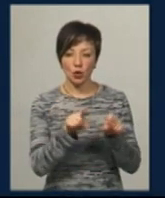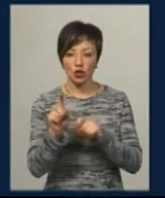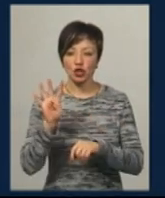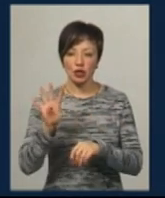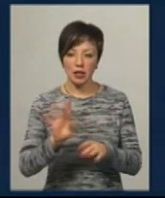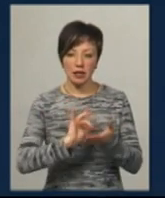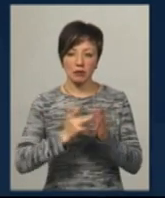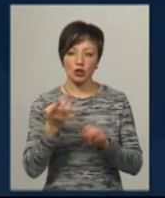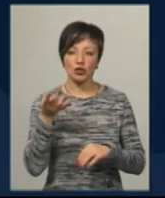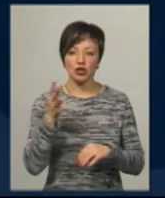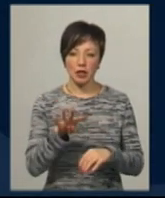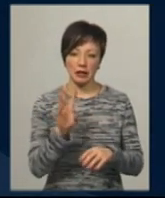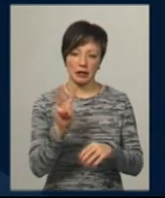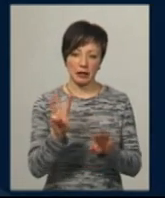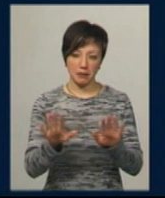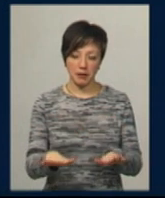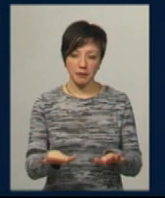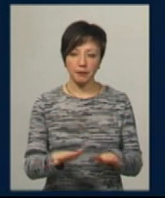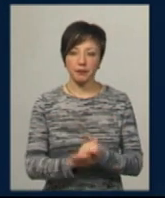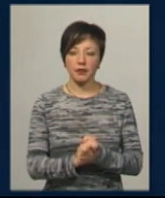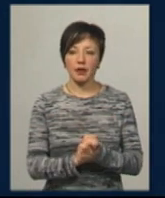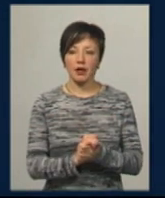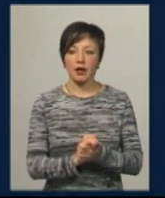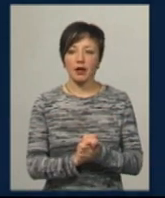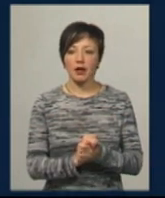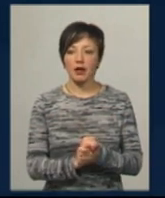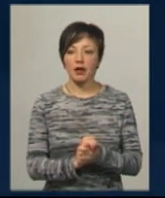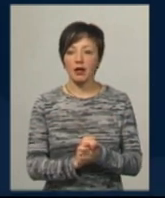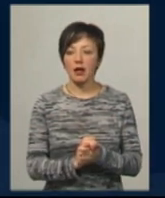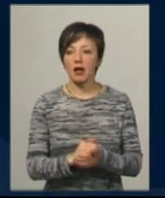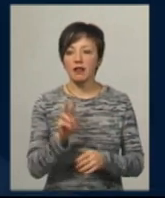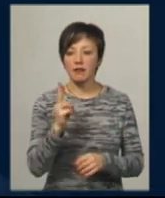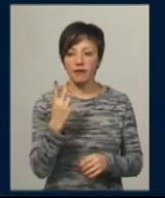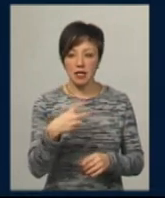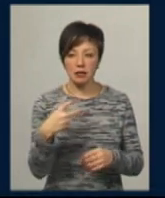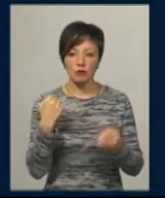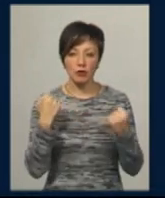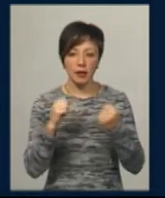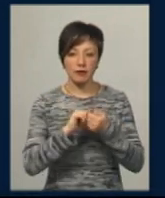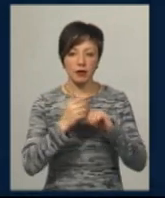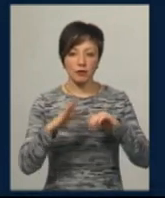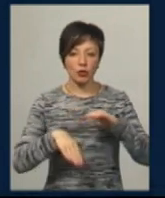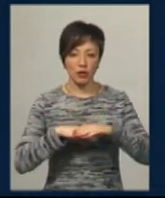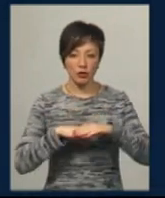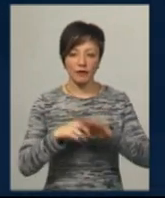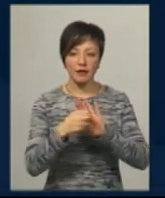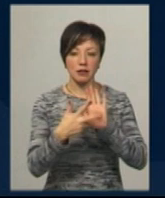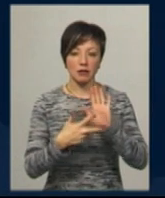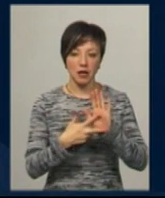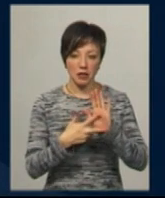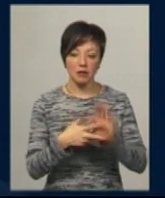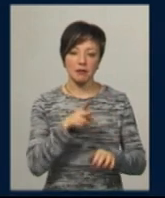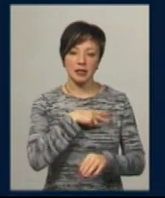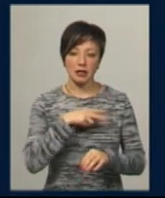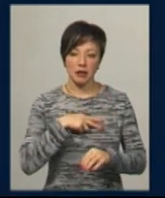4 бронзові медалі. У відкритому Кубку Румунії з теквондо ВТ брали участь 20 спортсменів з кам'янця Подільського, 18 з них